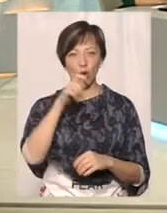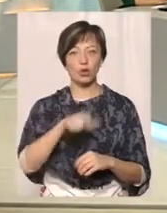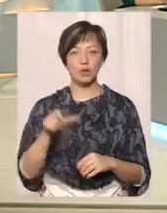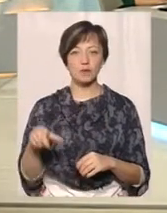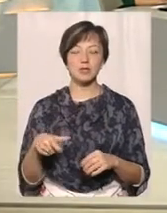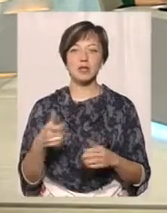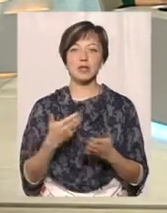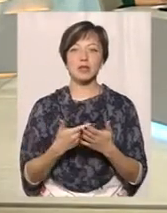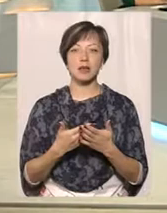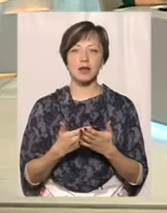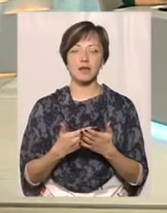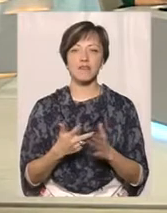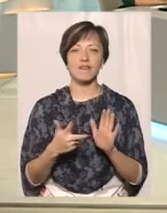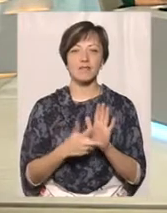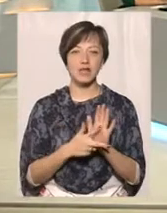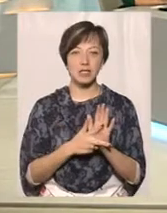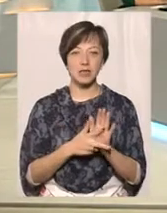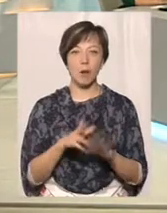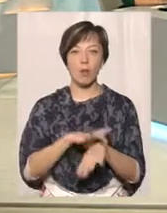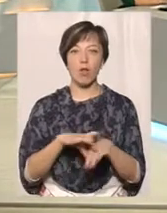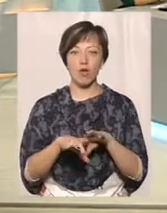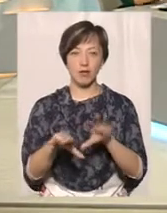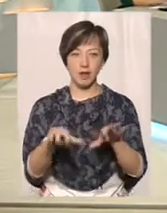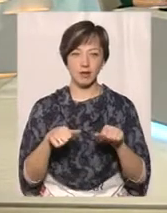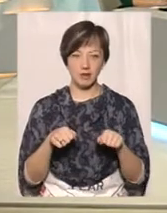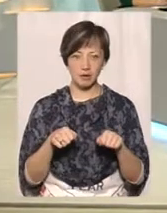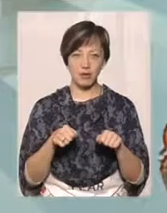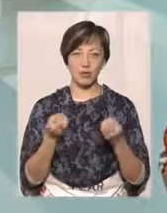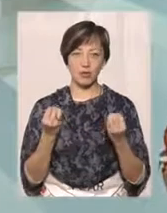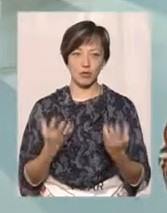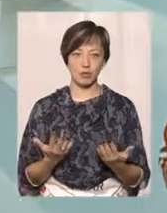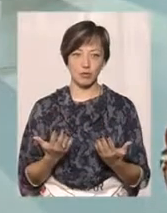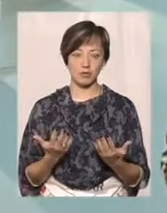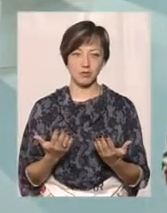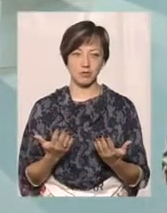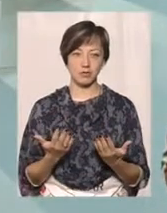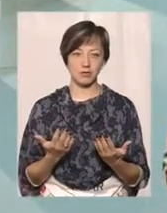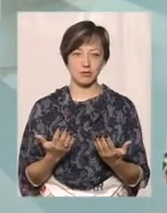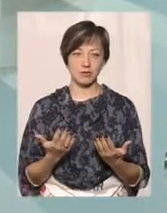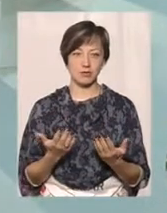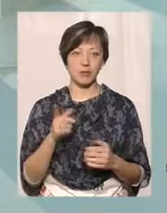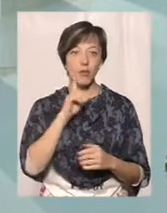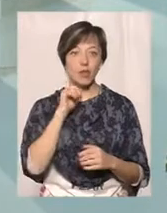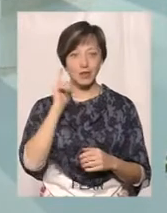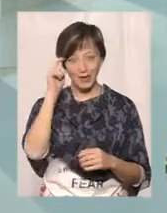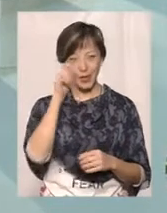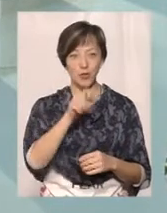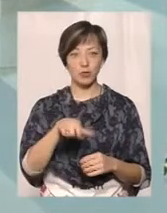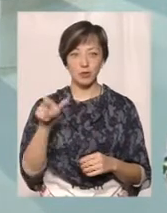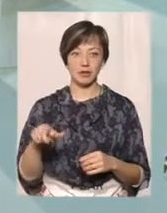взяли вісім полонених, просто молоді хлопчики